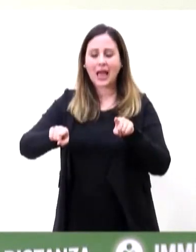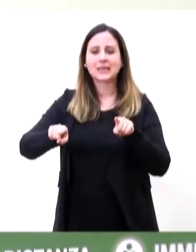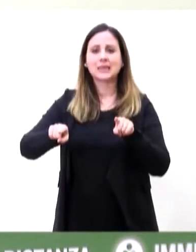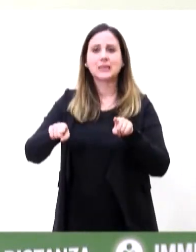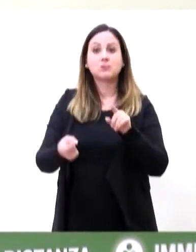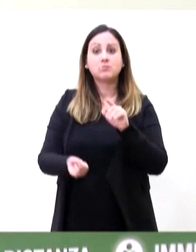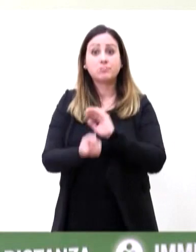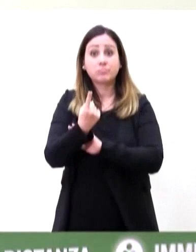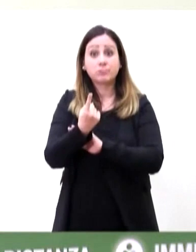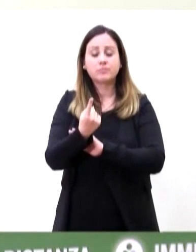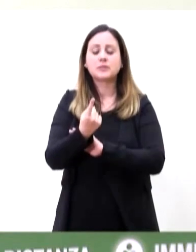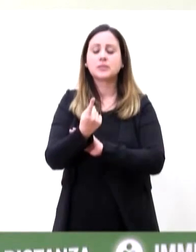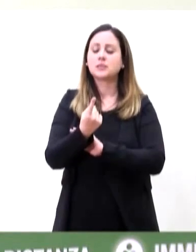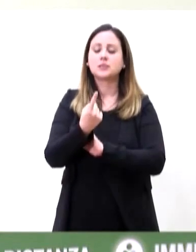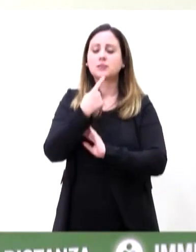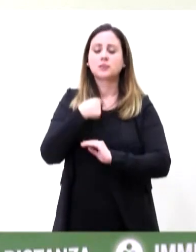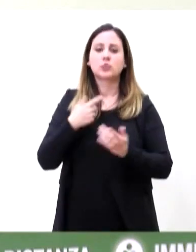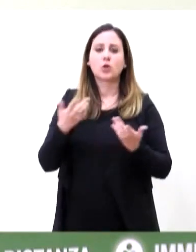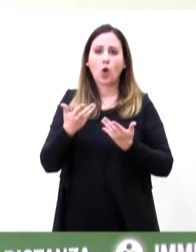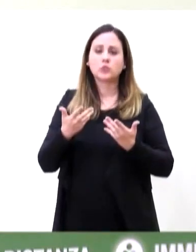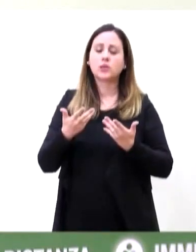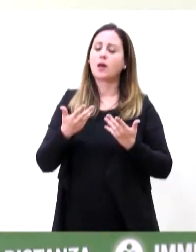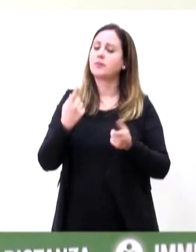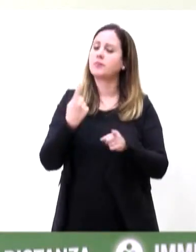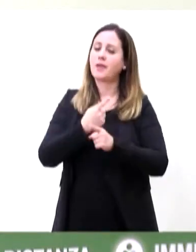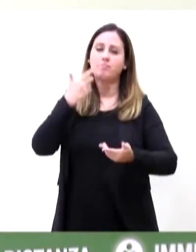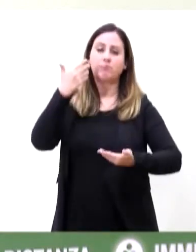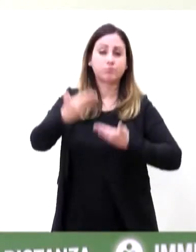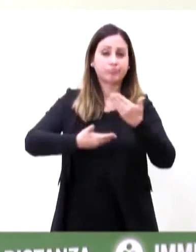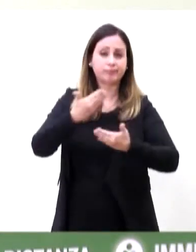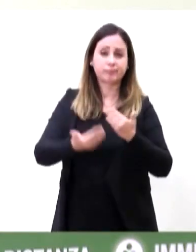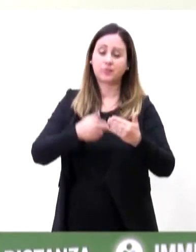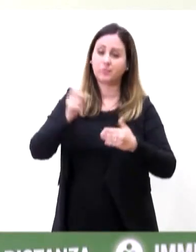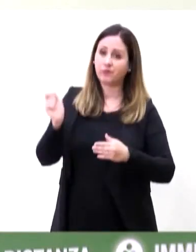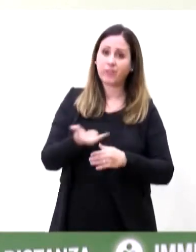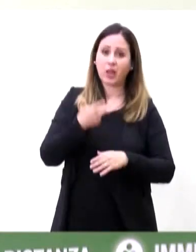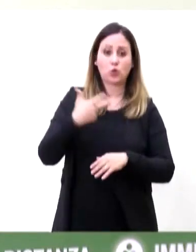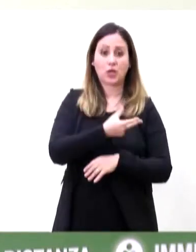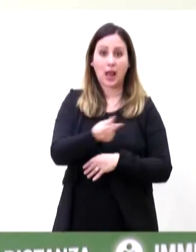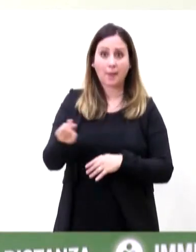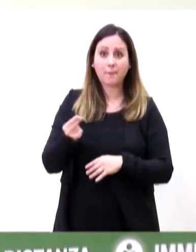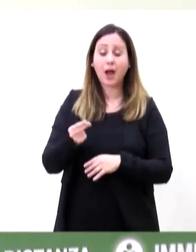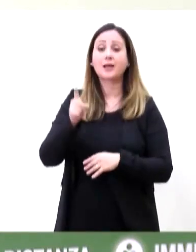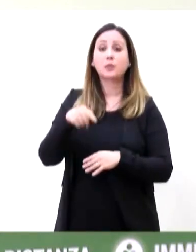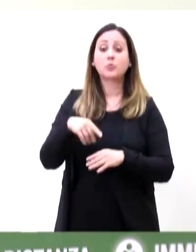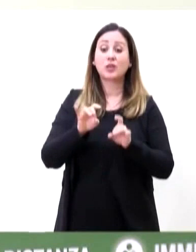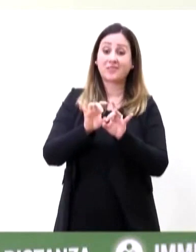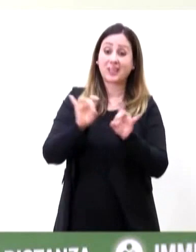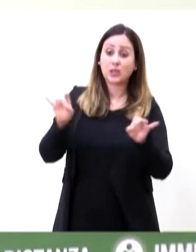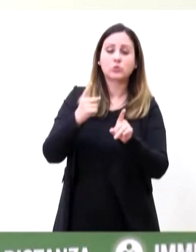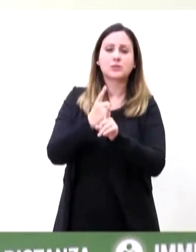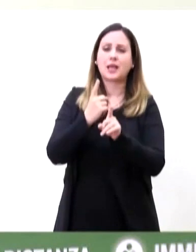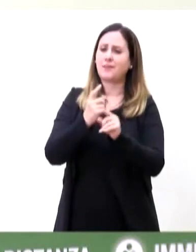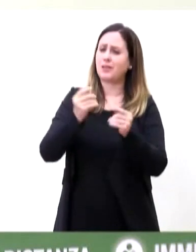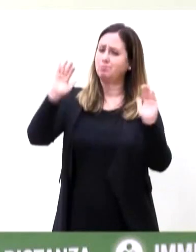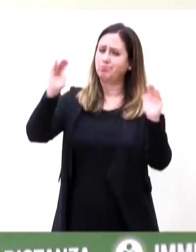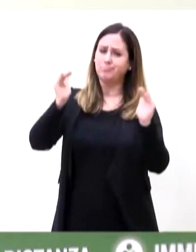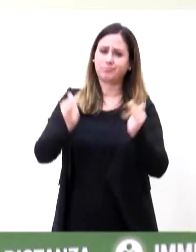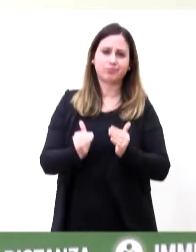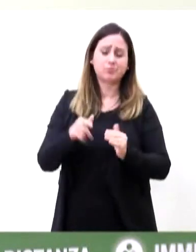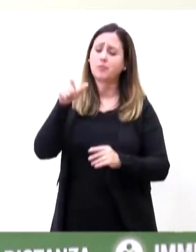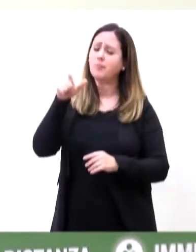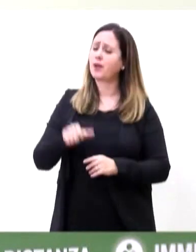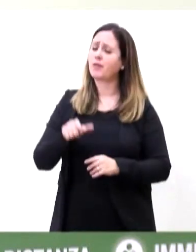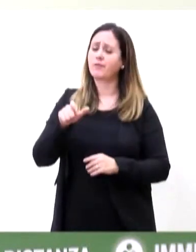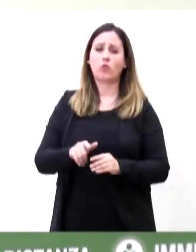ci dicono? Perché dobbiamo sbrigarci con le campagne vaccinali, dobbiamo diminuire la velocità di circolazione virale a tutti i costi